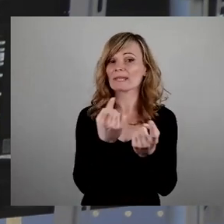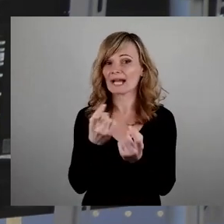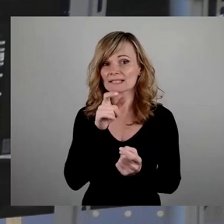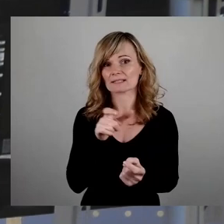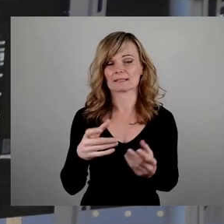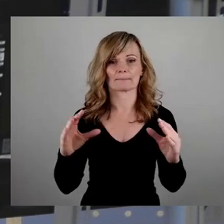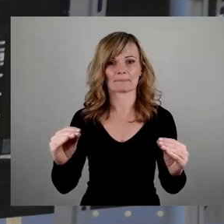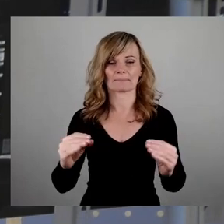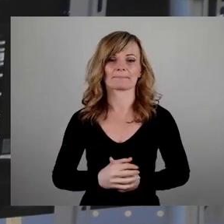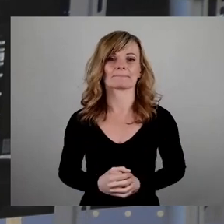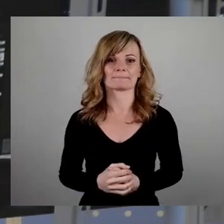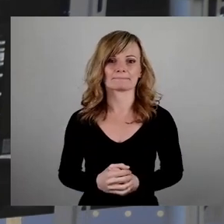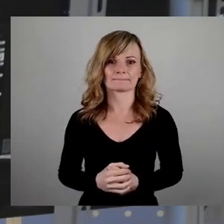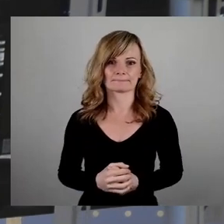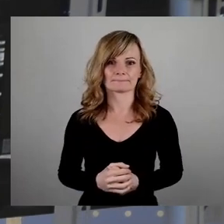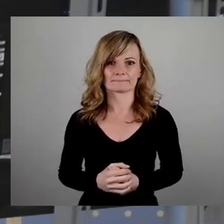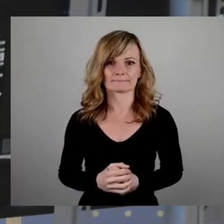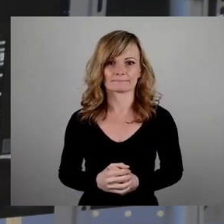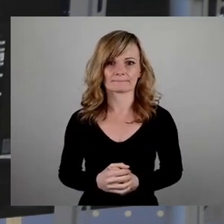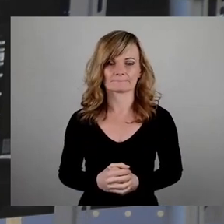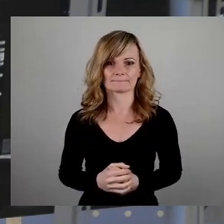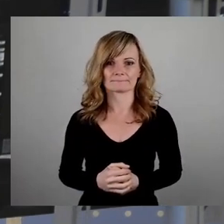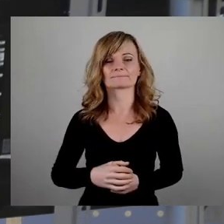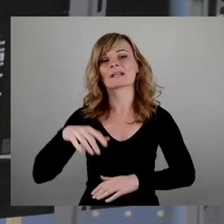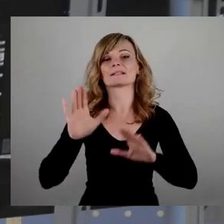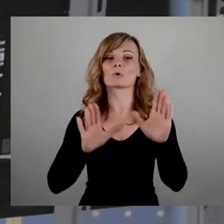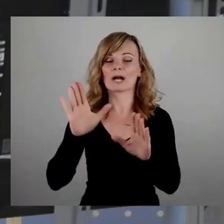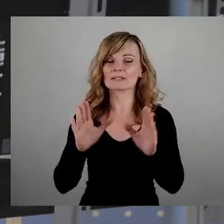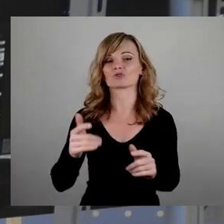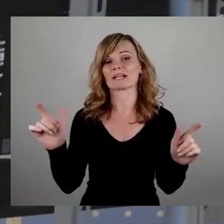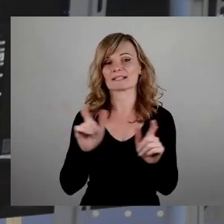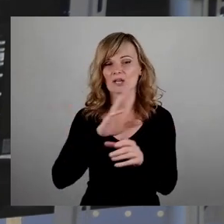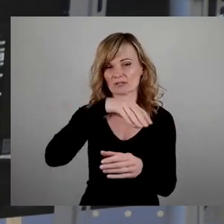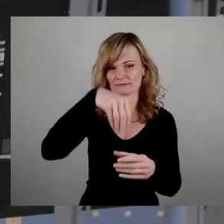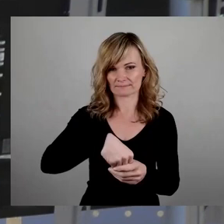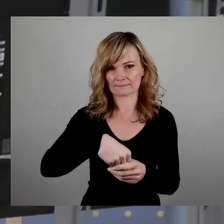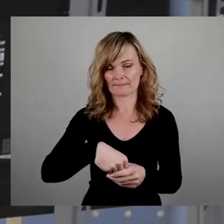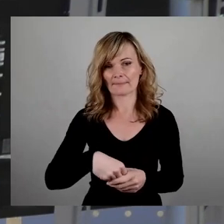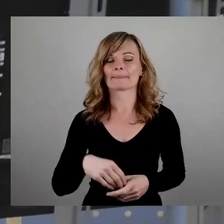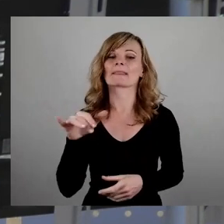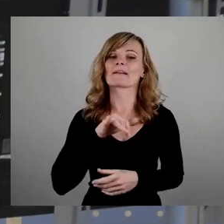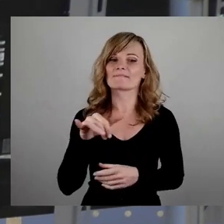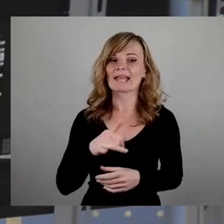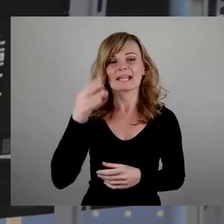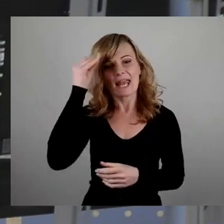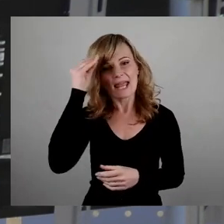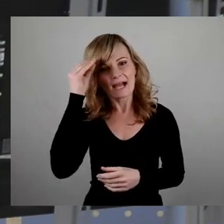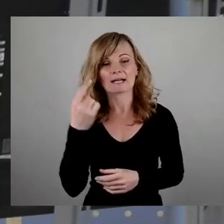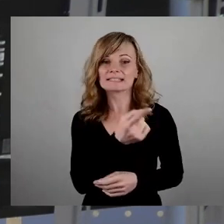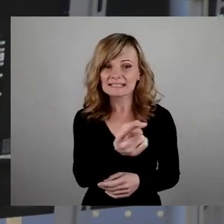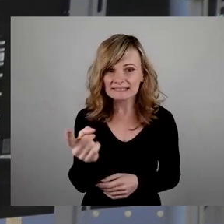Demokratische Gesellschaft einschließt. Welche Lehren haben Sie